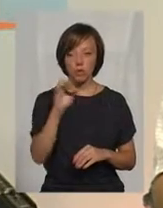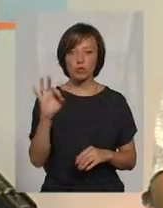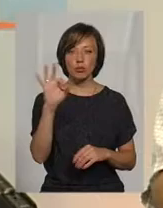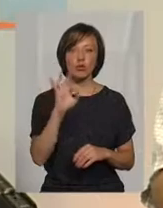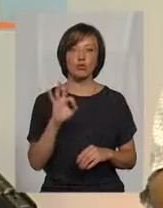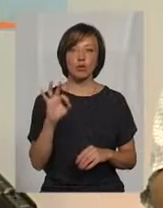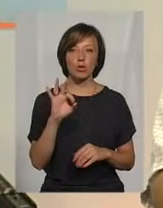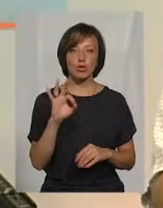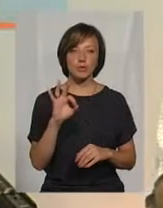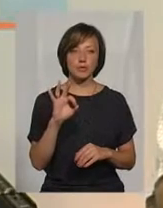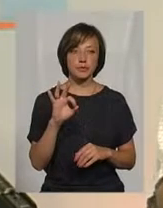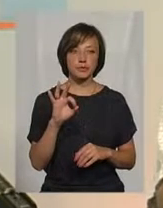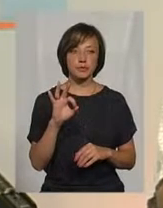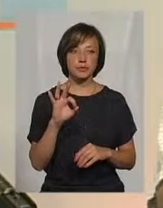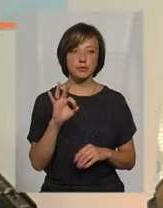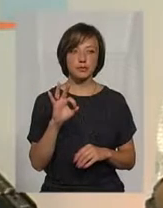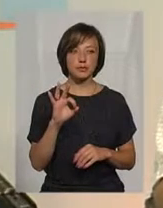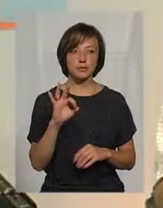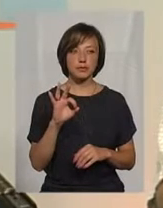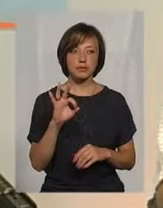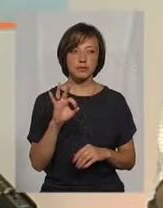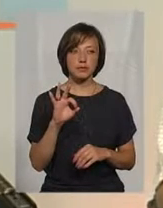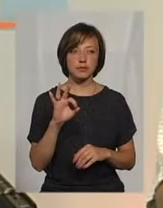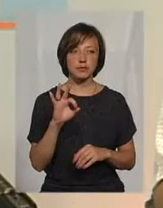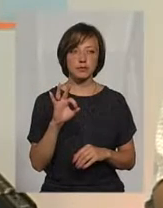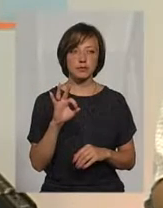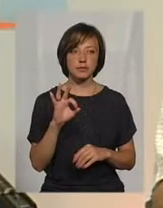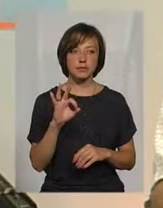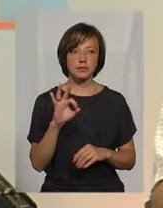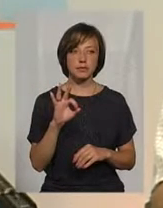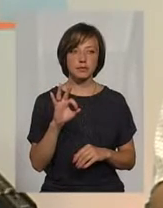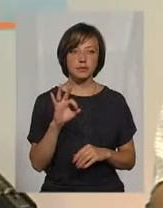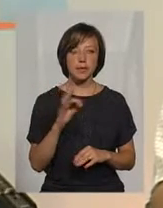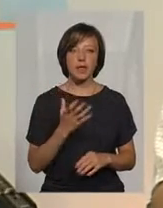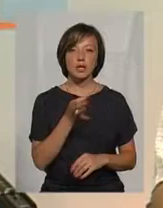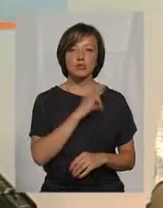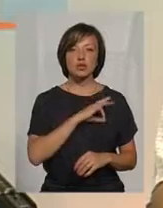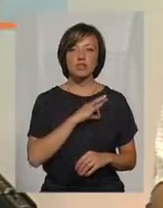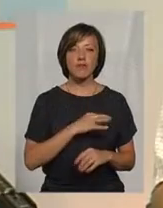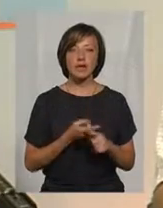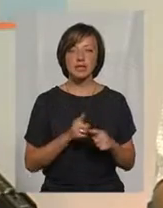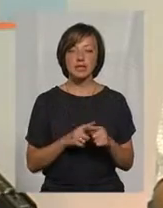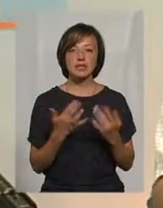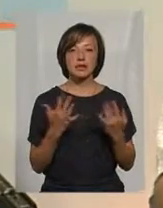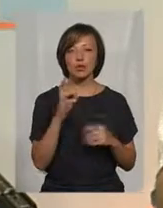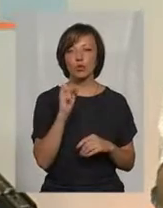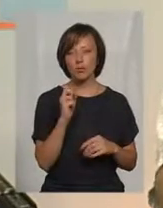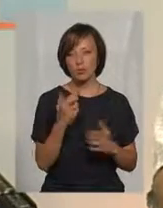споживання цієї послуги. Це